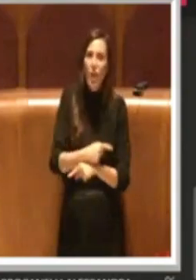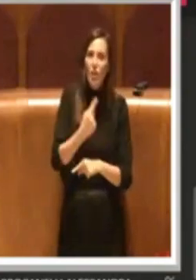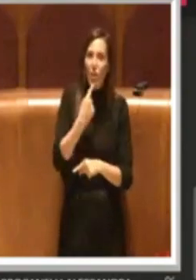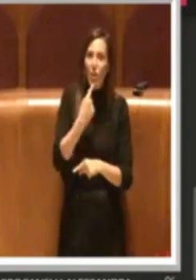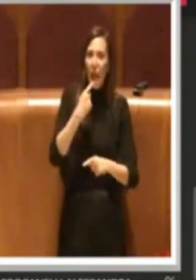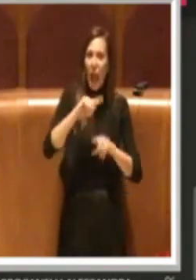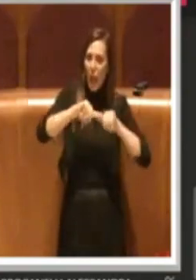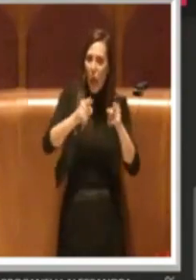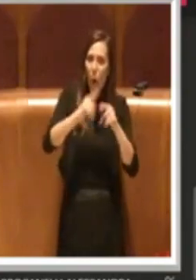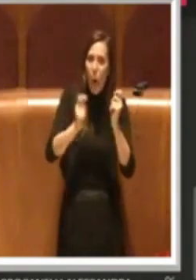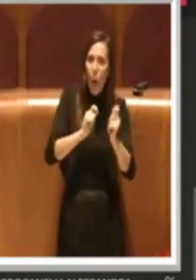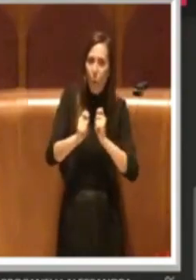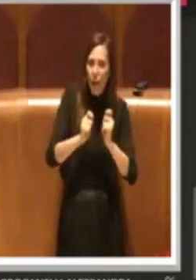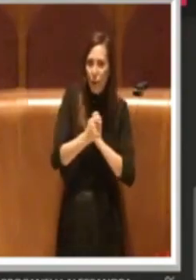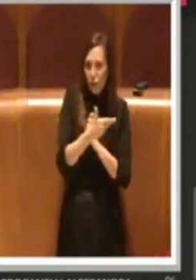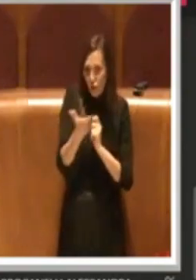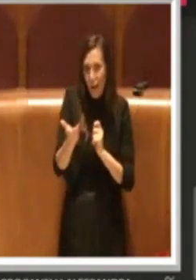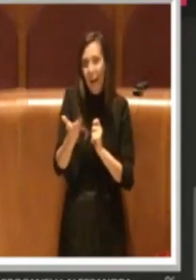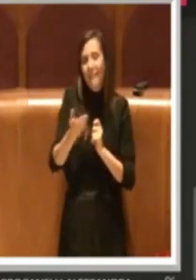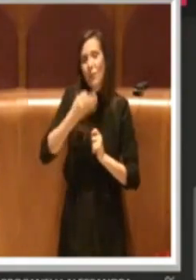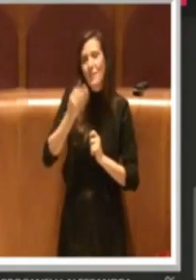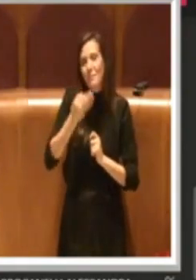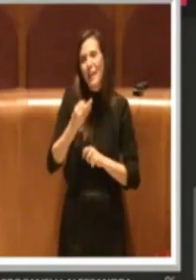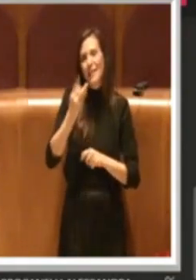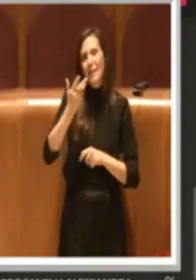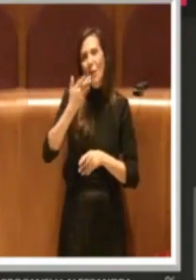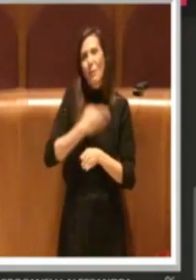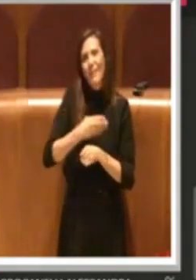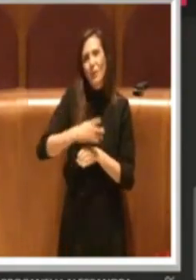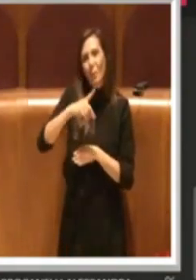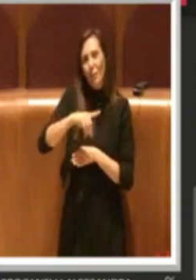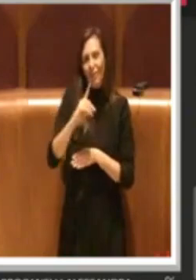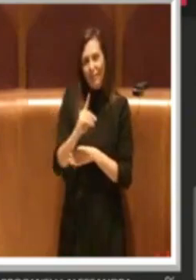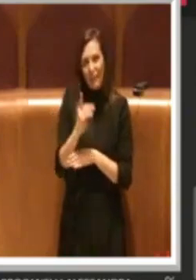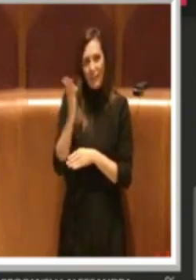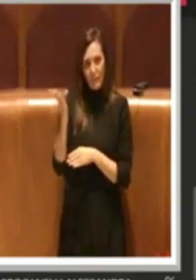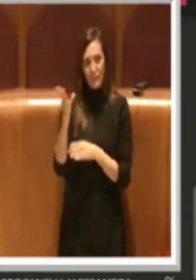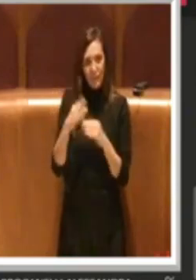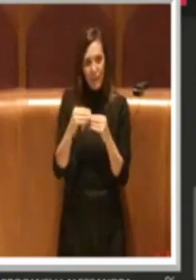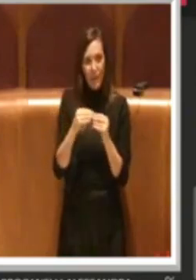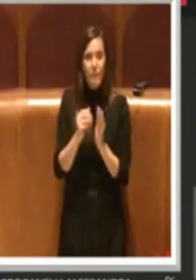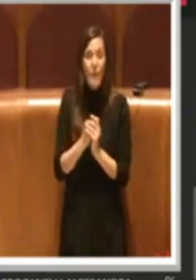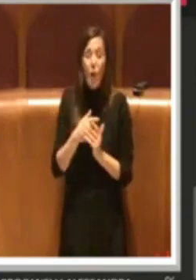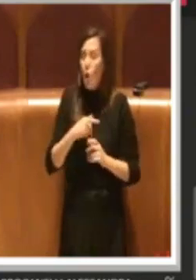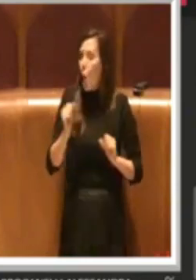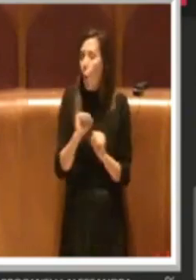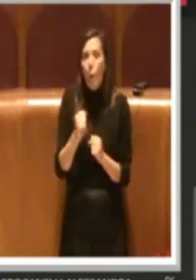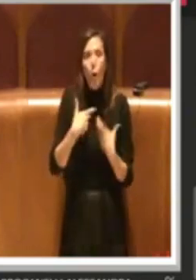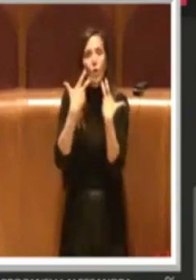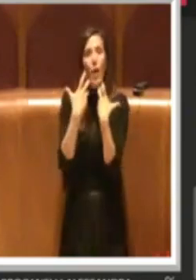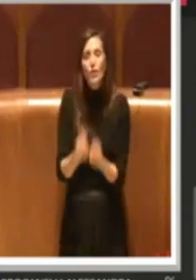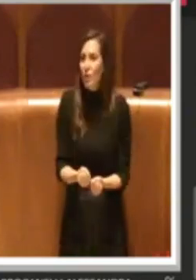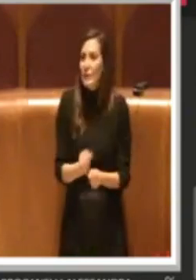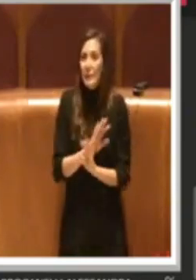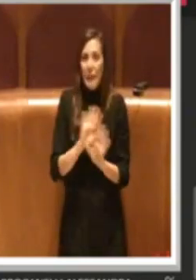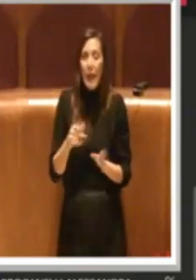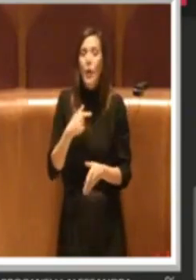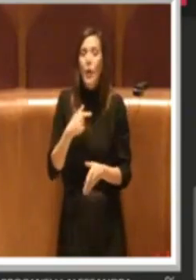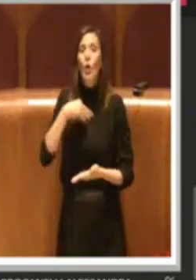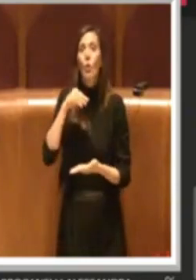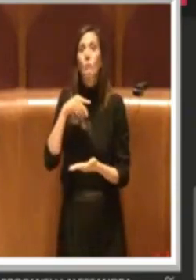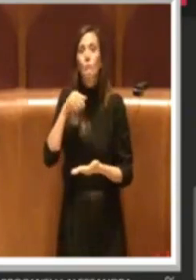consiglieri del Partito Democratico, però non posso accettarlo e sono qui a